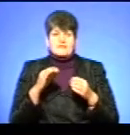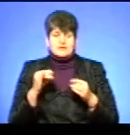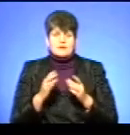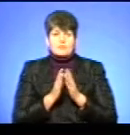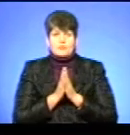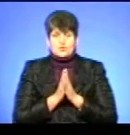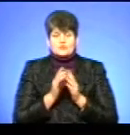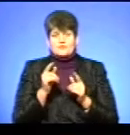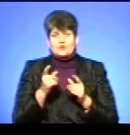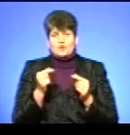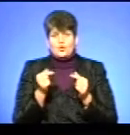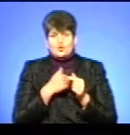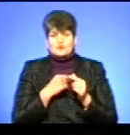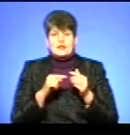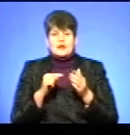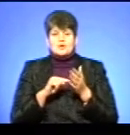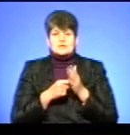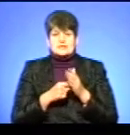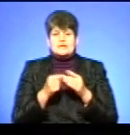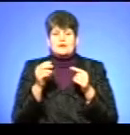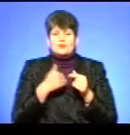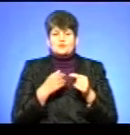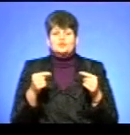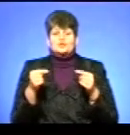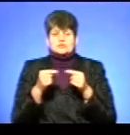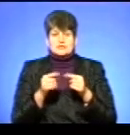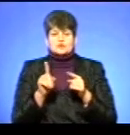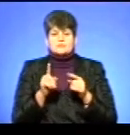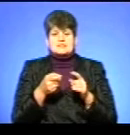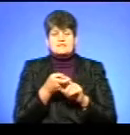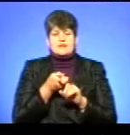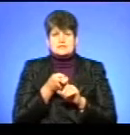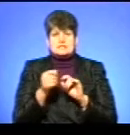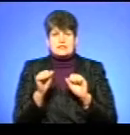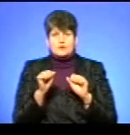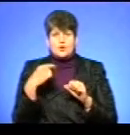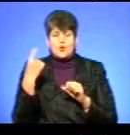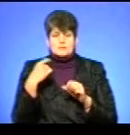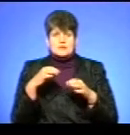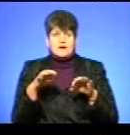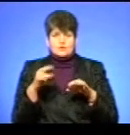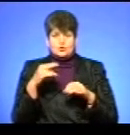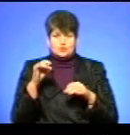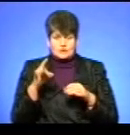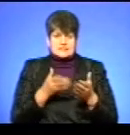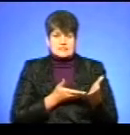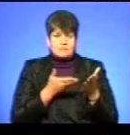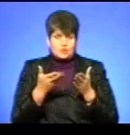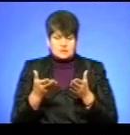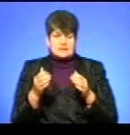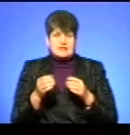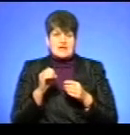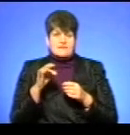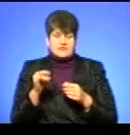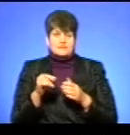кублічності. Перше, що я хочу наголосити, це те, що ми зв'язувалися з керівником облавтодору, запрошували на ефір від участь